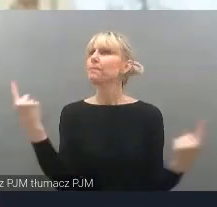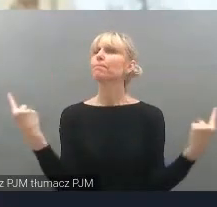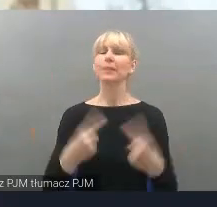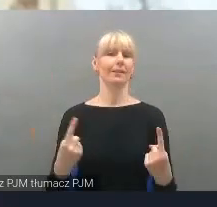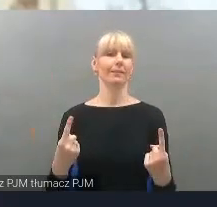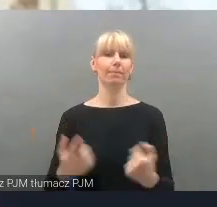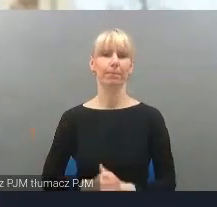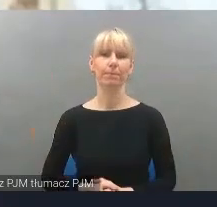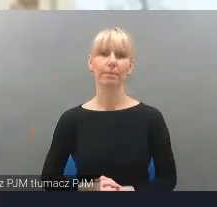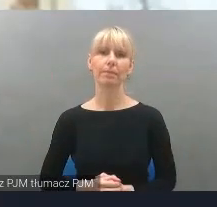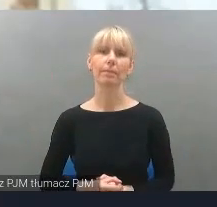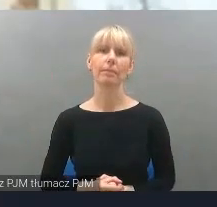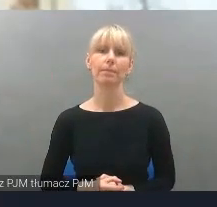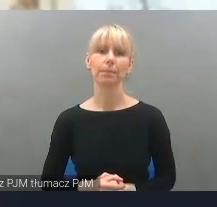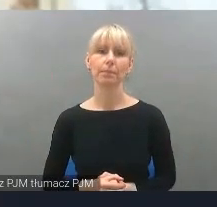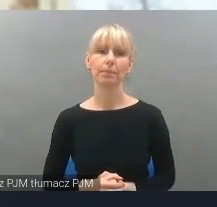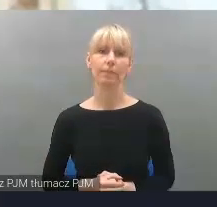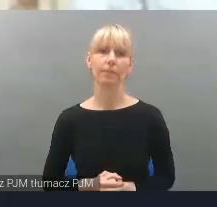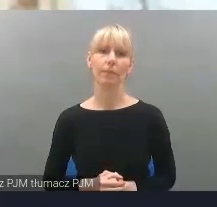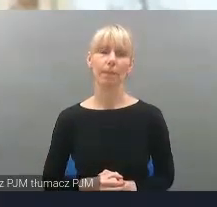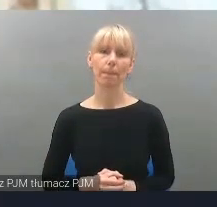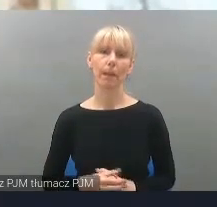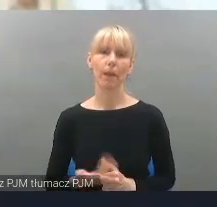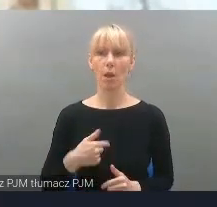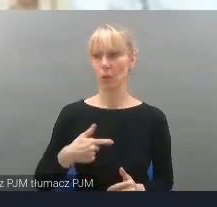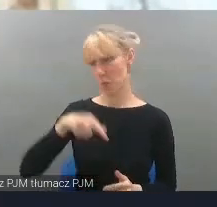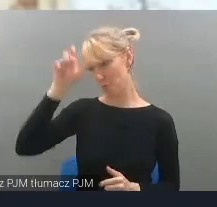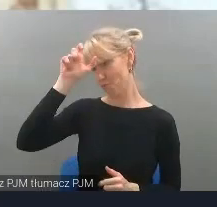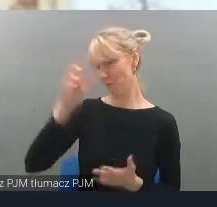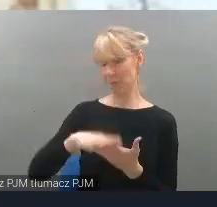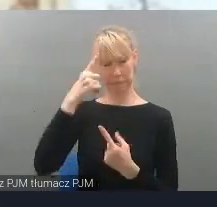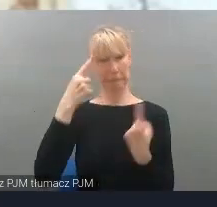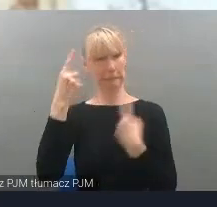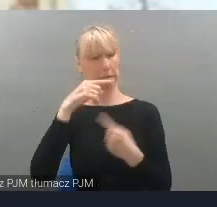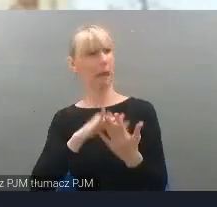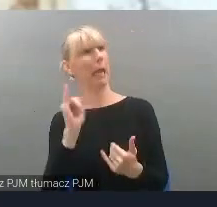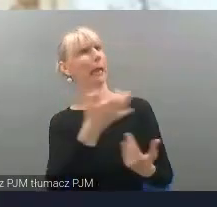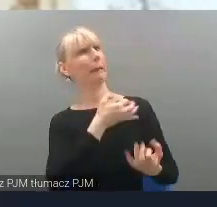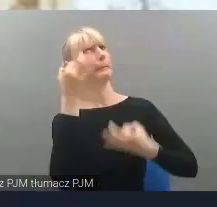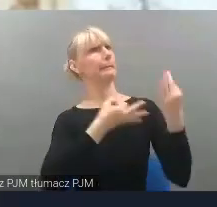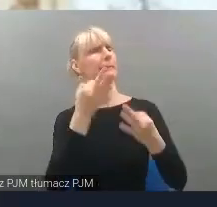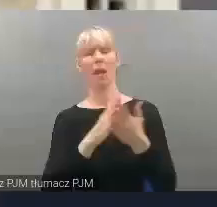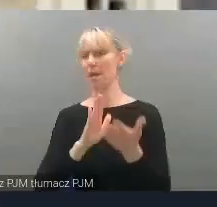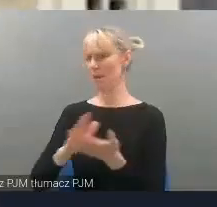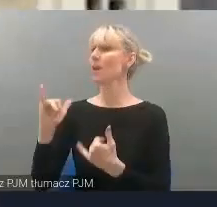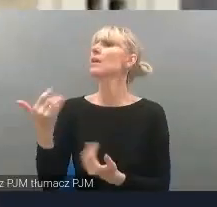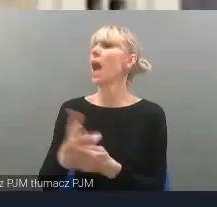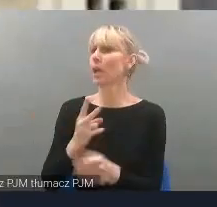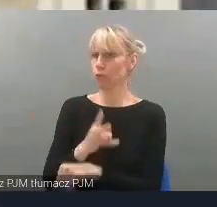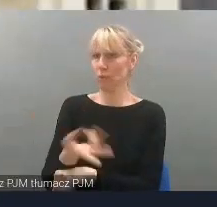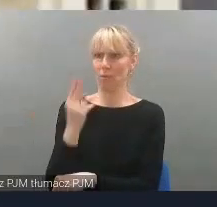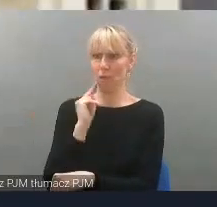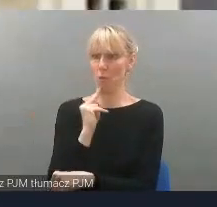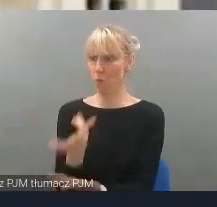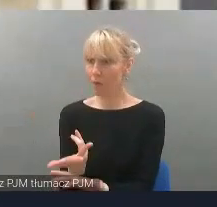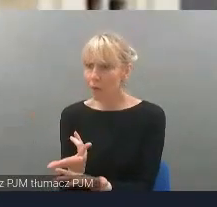cudownie, ale też to, że ja tak, no człowiek sobie myśli, no kurczę, koncert przy kątu muzyka to jest na pewno niedostępna dla osób głuchych. I okazuje